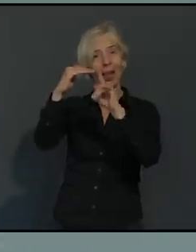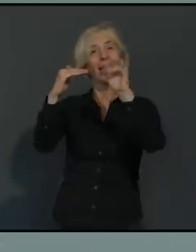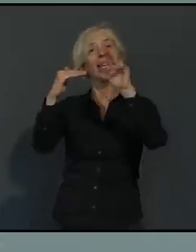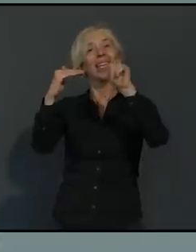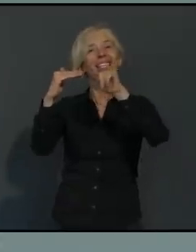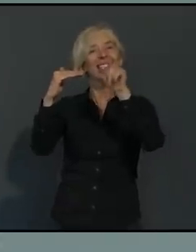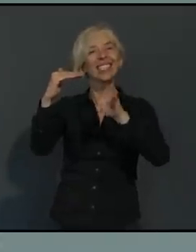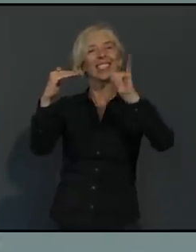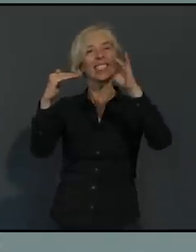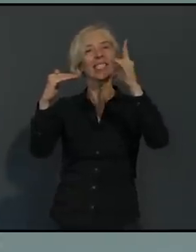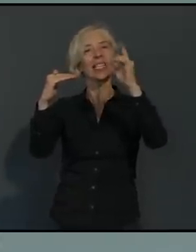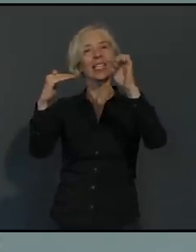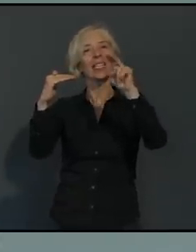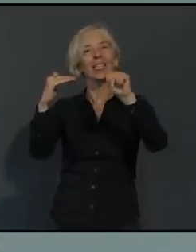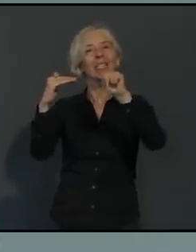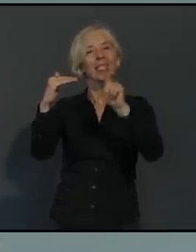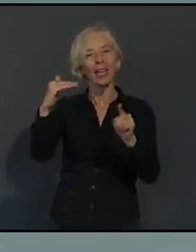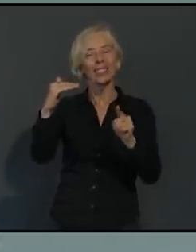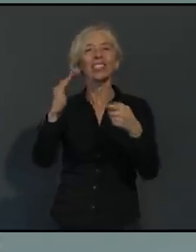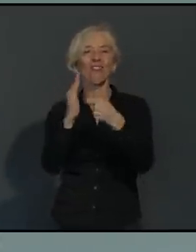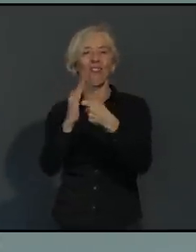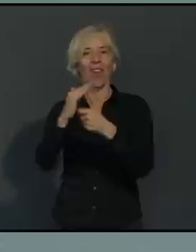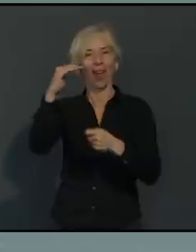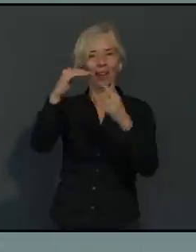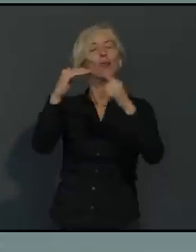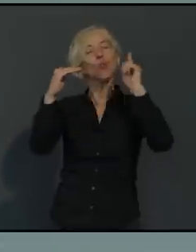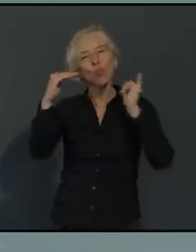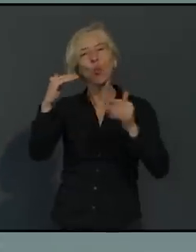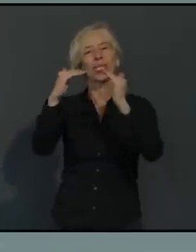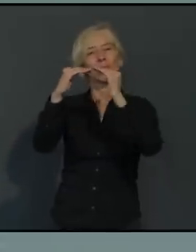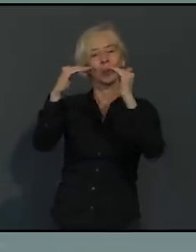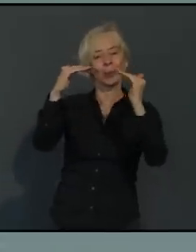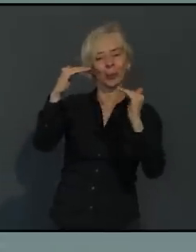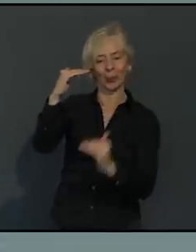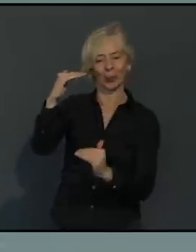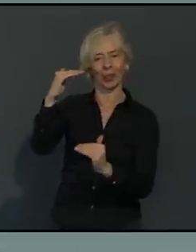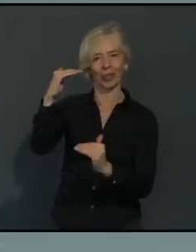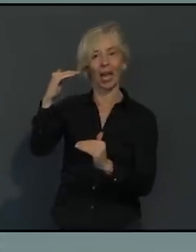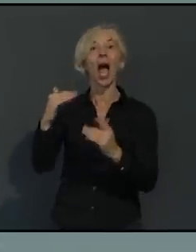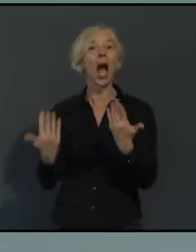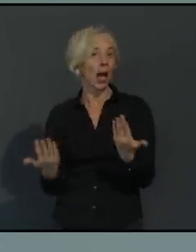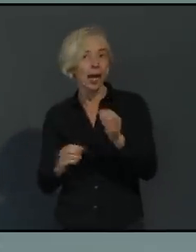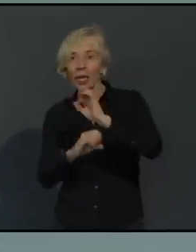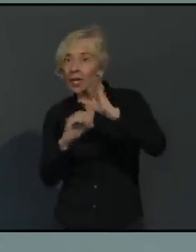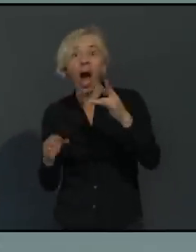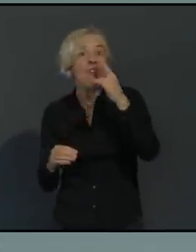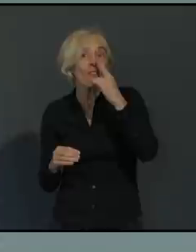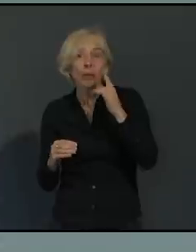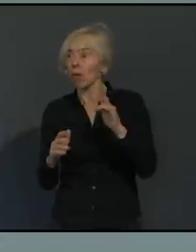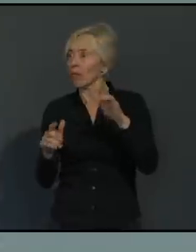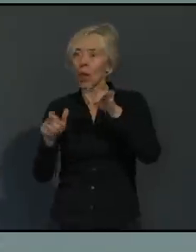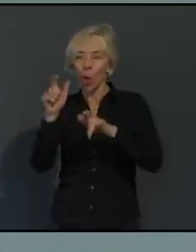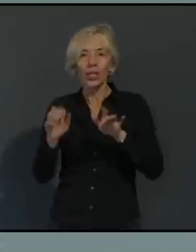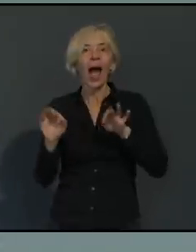Corona-Pandemie sich auswirkt, aber je mehr Menschen infiziert sind, desto höher ist eben auch die Wahrscheinlichkeit, dass schwere Verläufe dabei sind